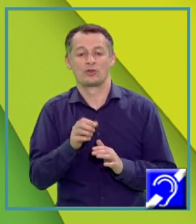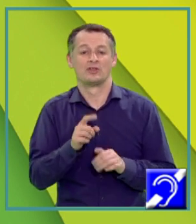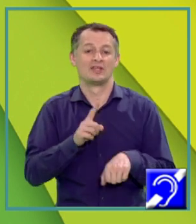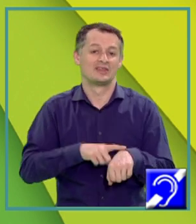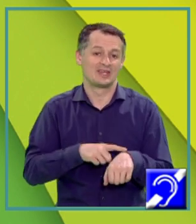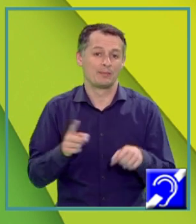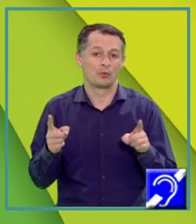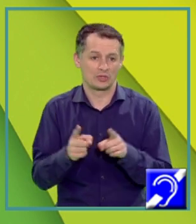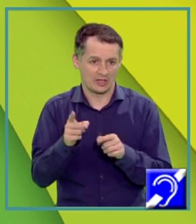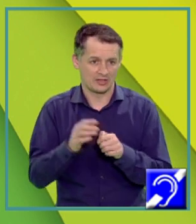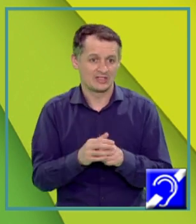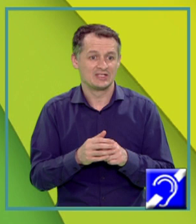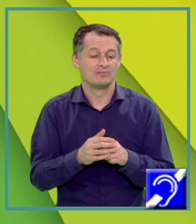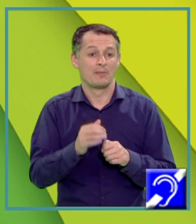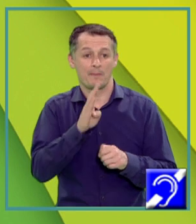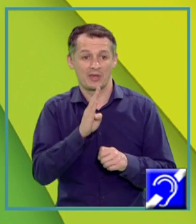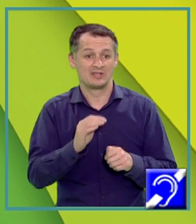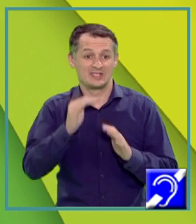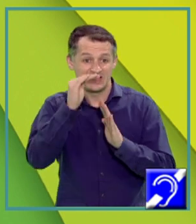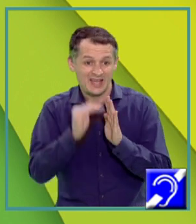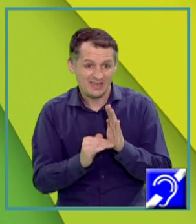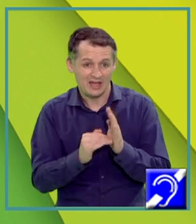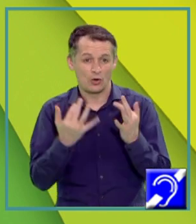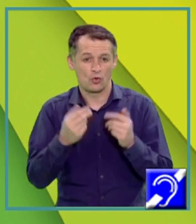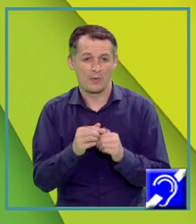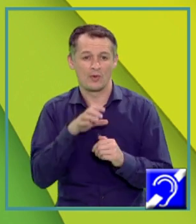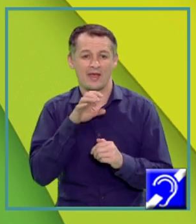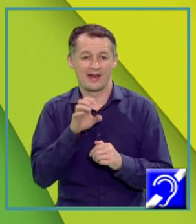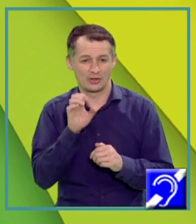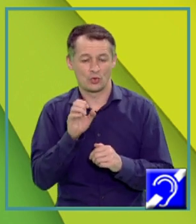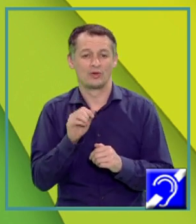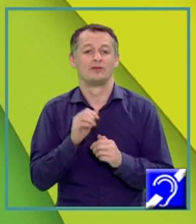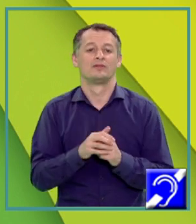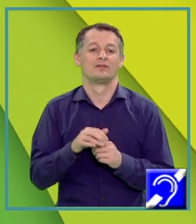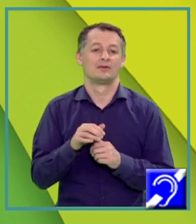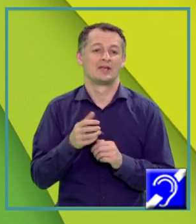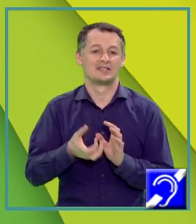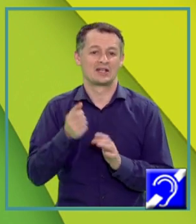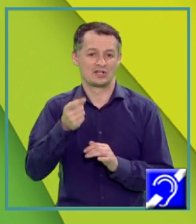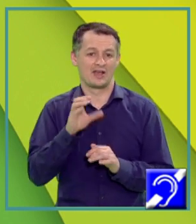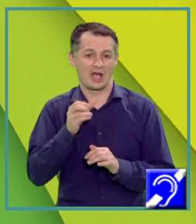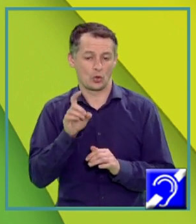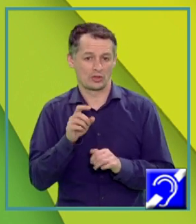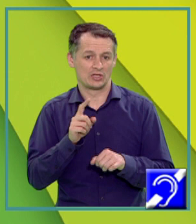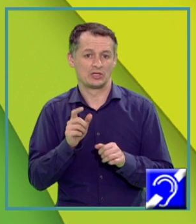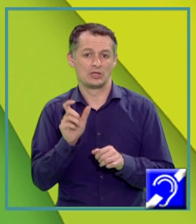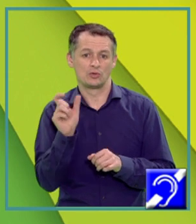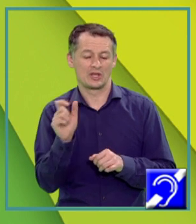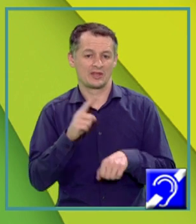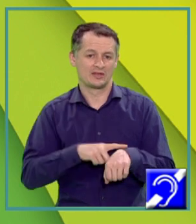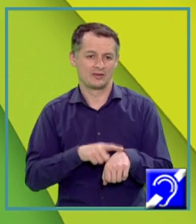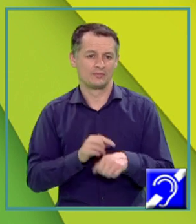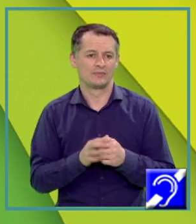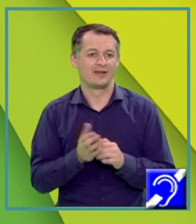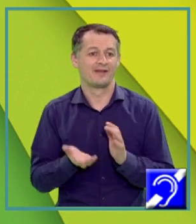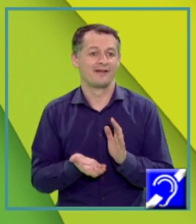Scăderea numărului de electroni extrași din catod în unitatea de timp Creșterea energiei cinetice